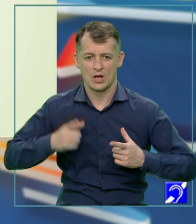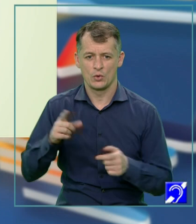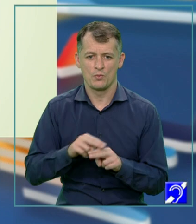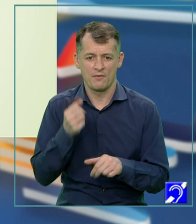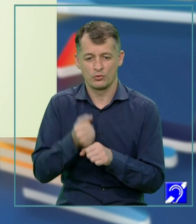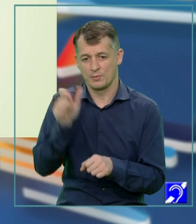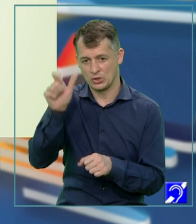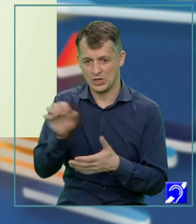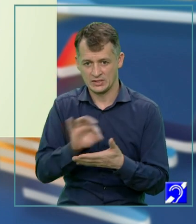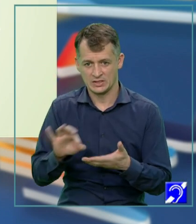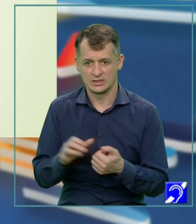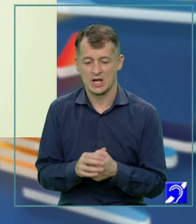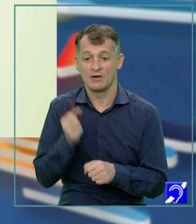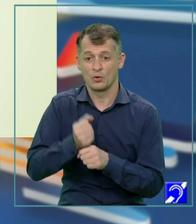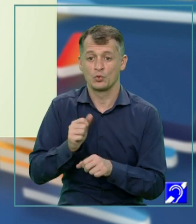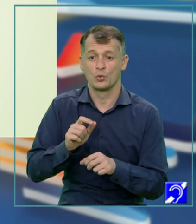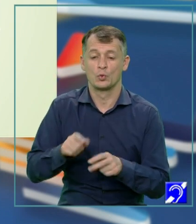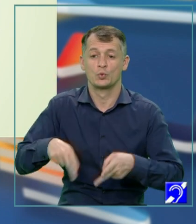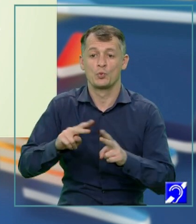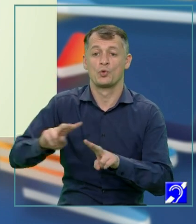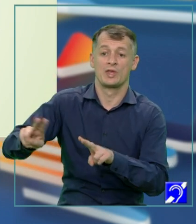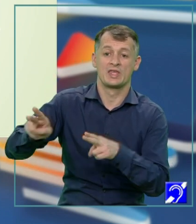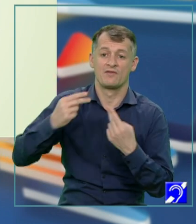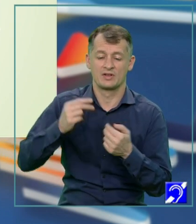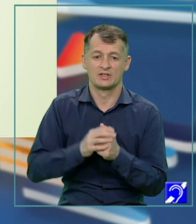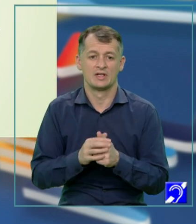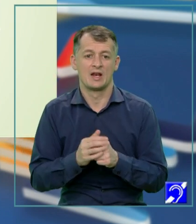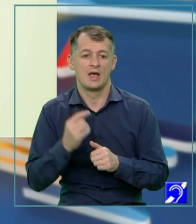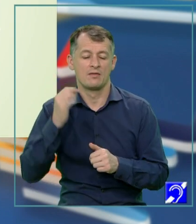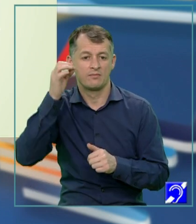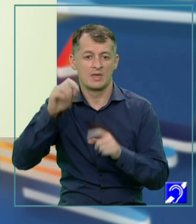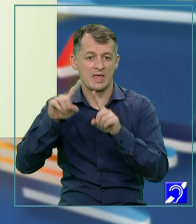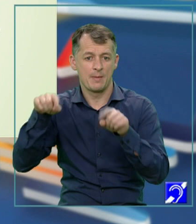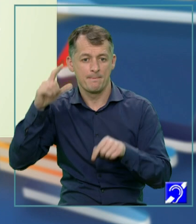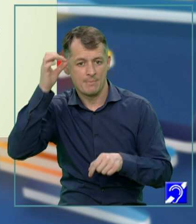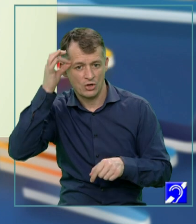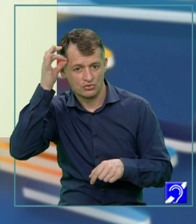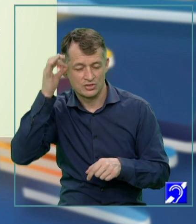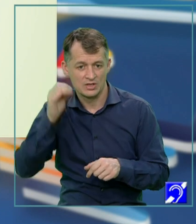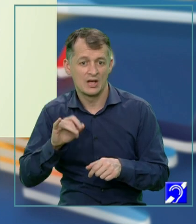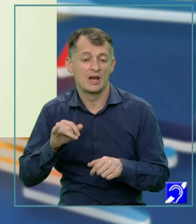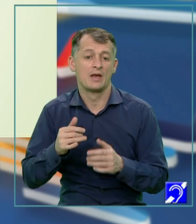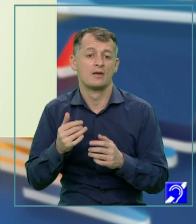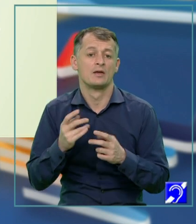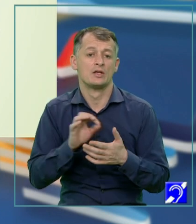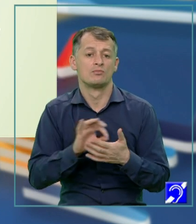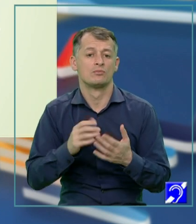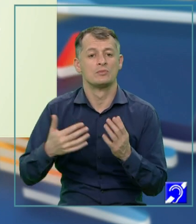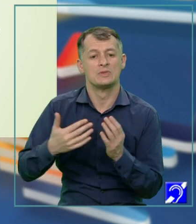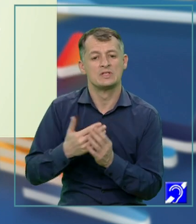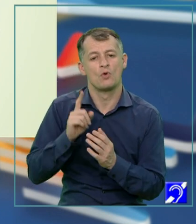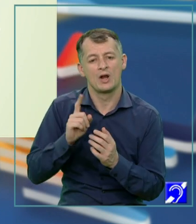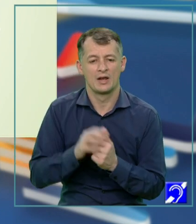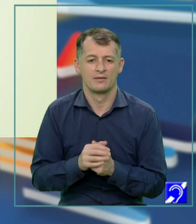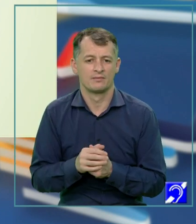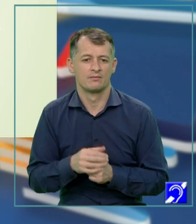și autorul. Ați făcut drumul invers, de la imagine la izvoarele ei. Da, am citit rolul, rolul m-a emoționat, mi-am propus să